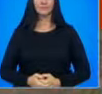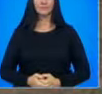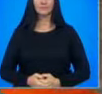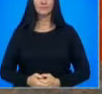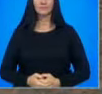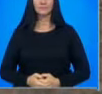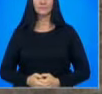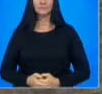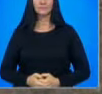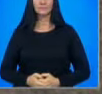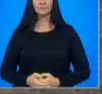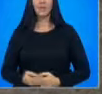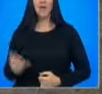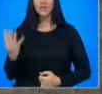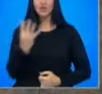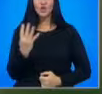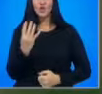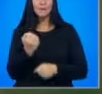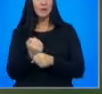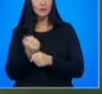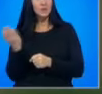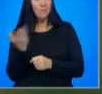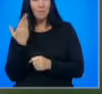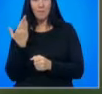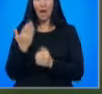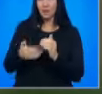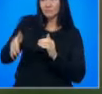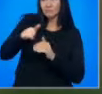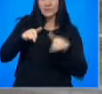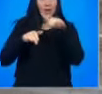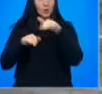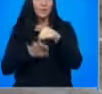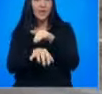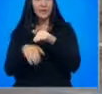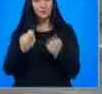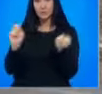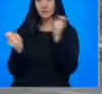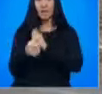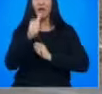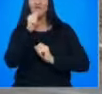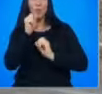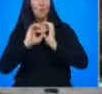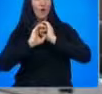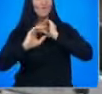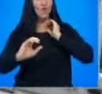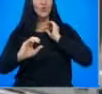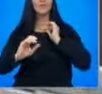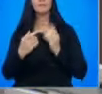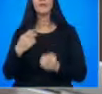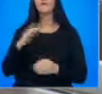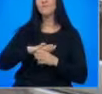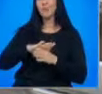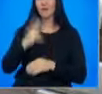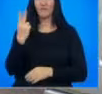ПОЛИТИЧЕСКИТЕ Четирима работници бяха затрупани в изкуп, при смяна на водопроводни тръби в Перник, двама от тях